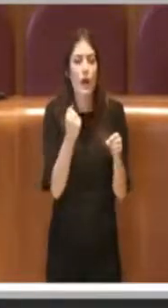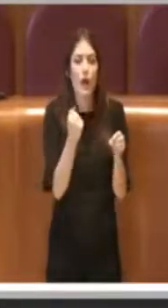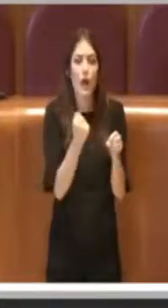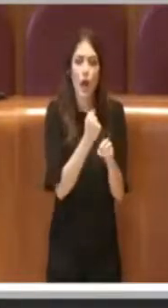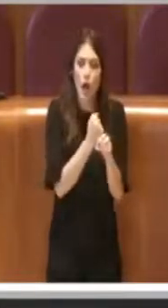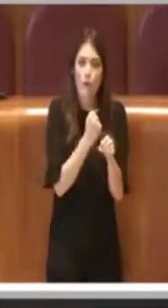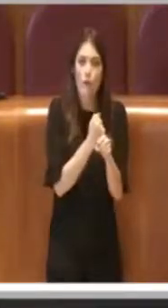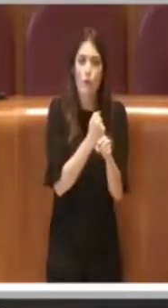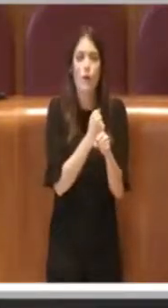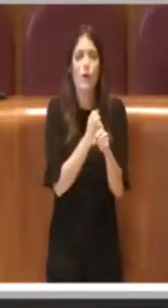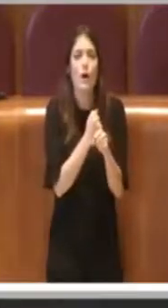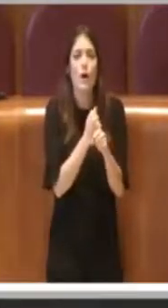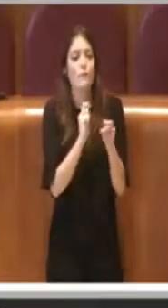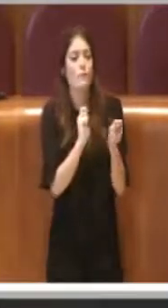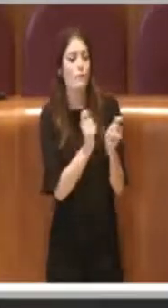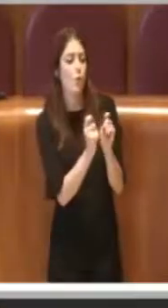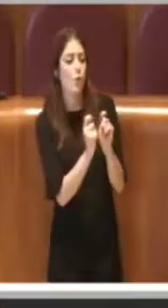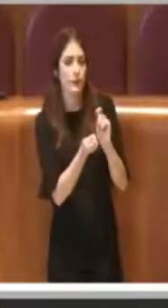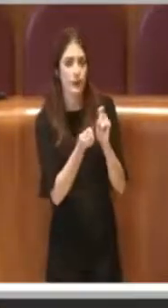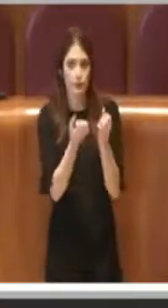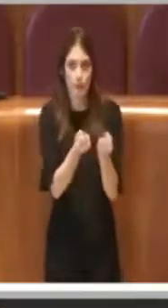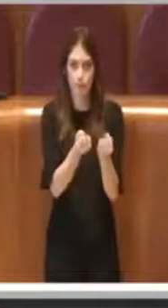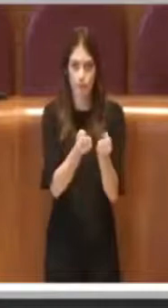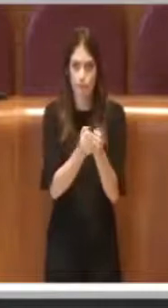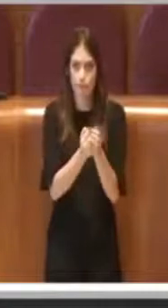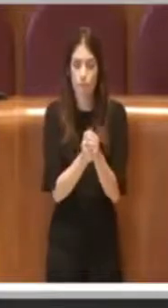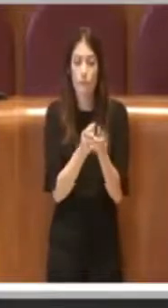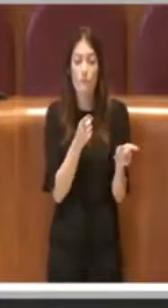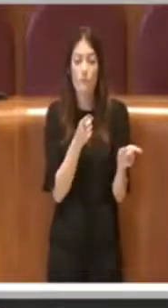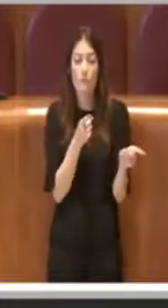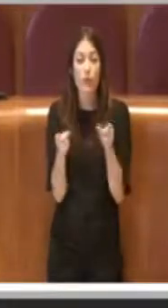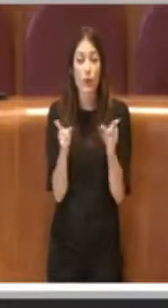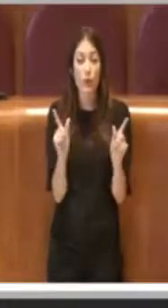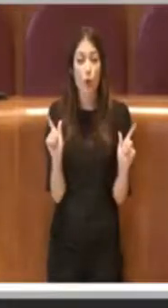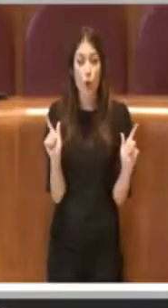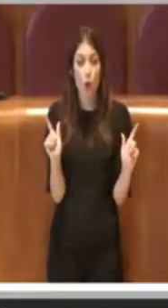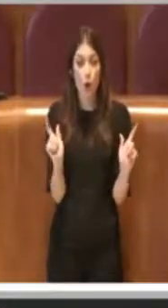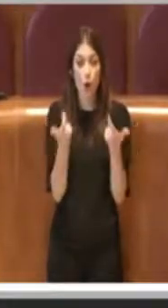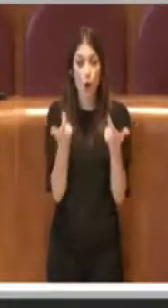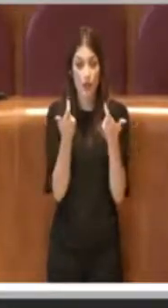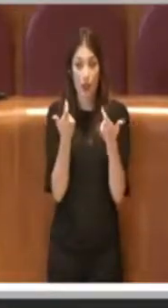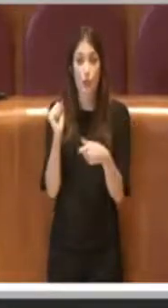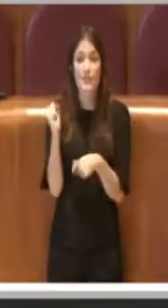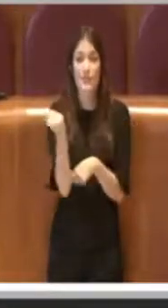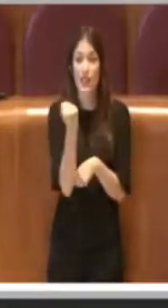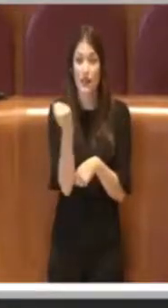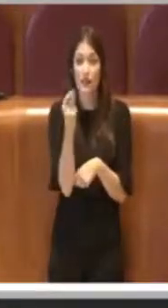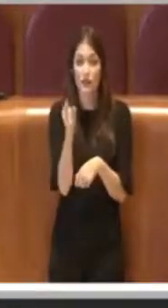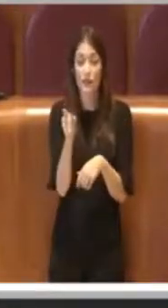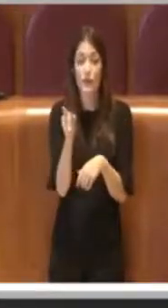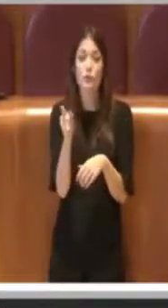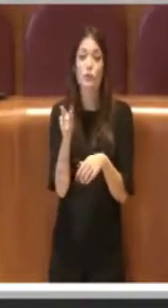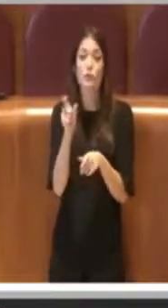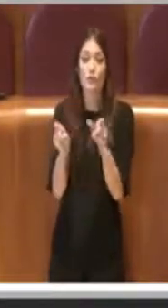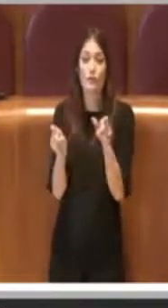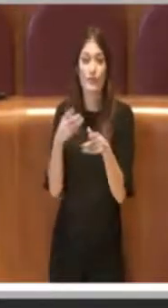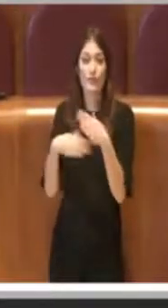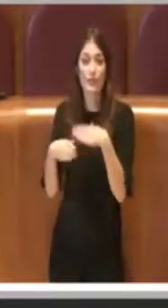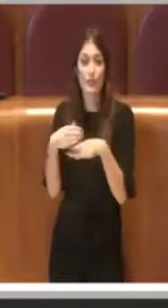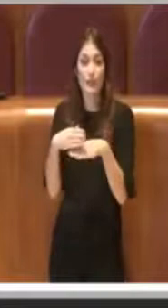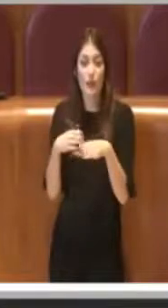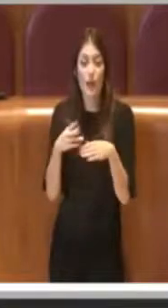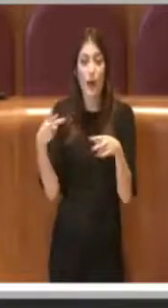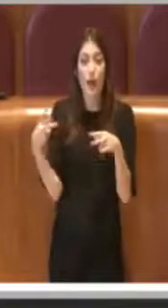sostanziali. Durante il periodo di lockdown il servizio per la mobilità delle persone con disabilità non è mai stato